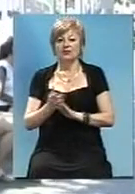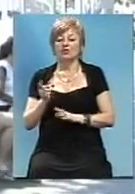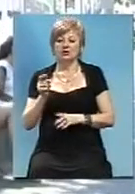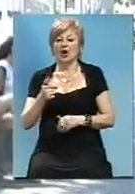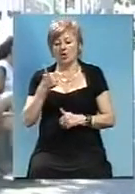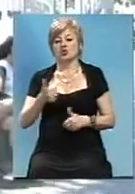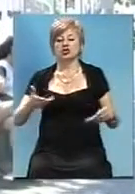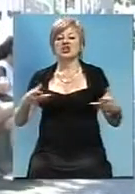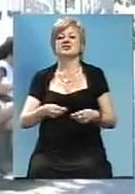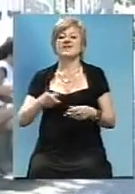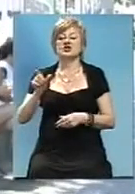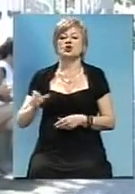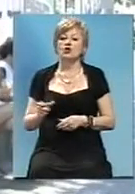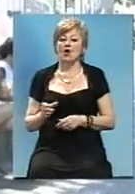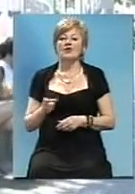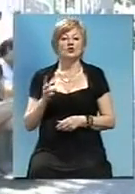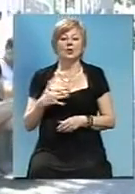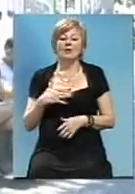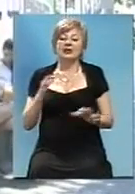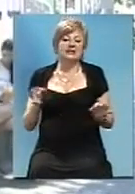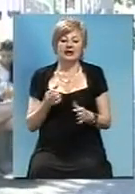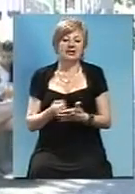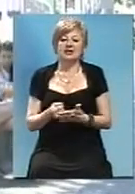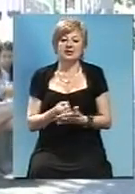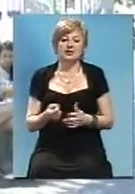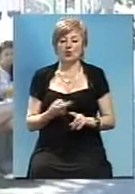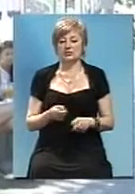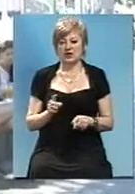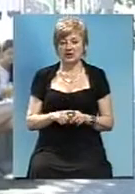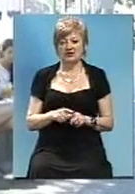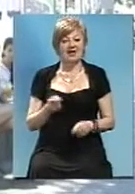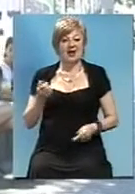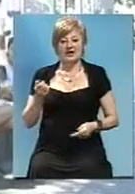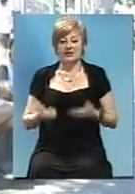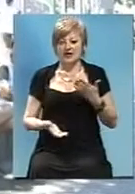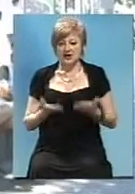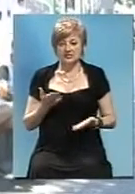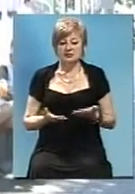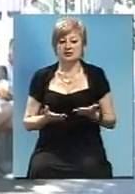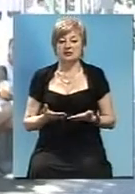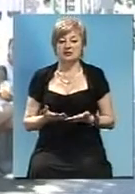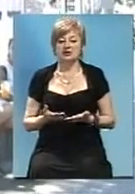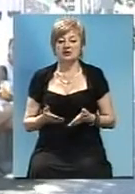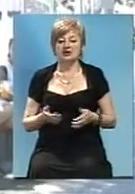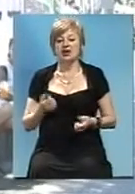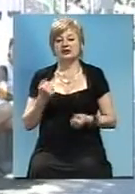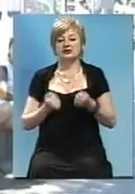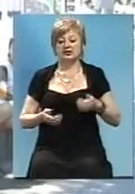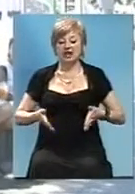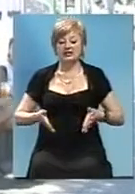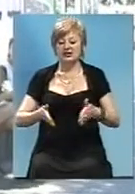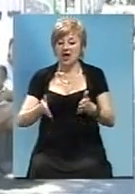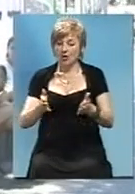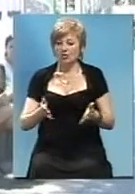інвесторів. Але ми ніколи не добьємся цього, якщо транспортна, дорожна